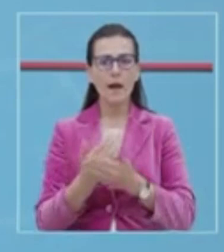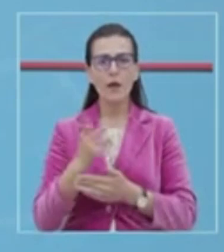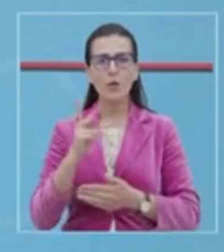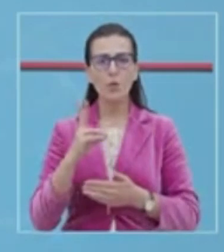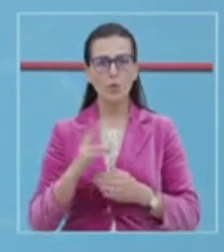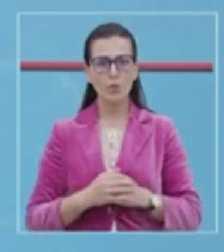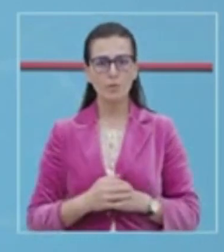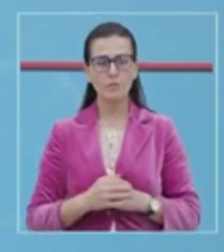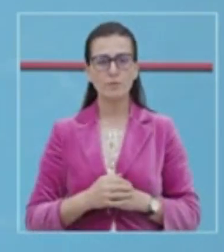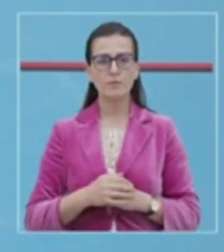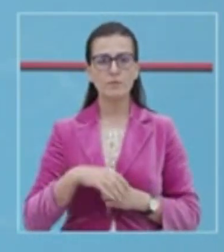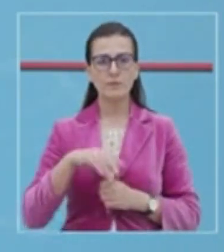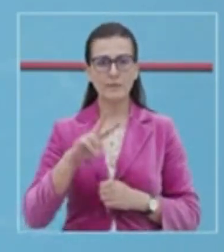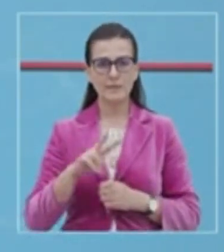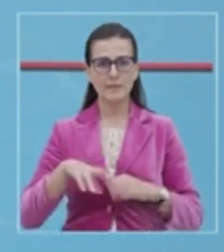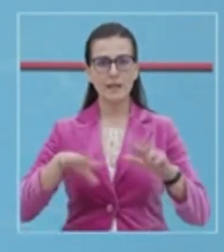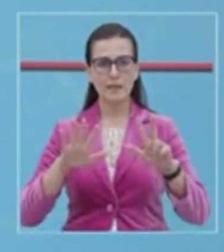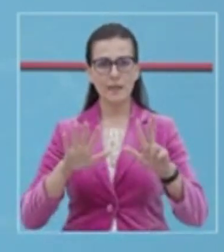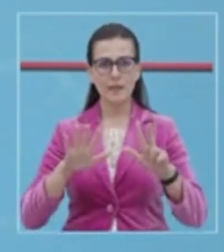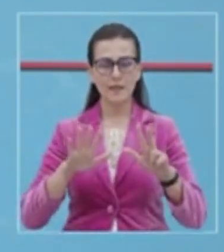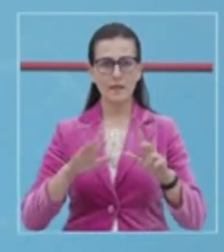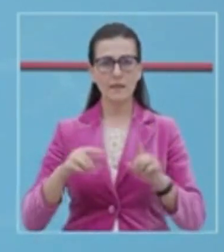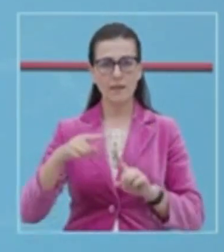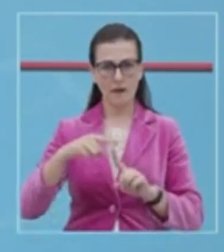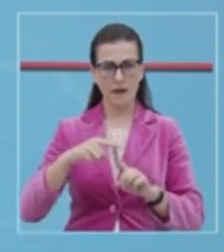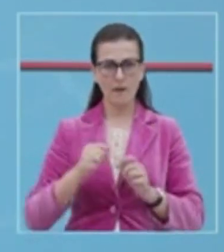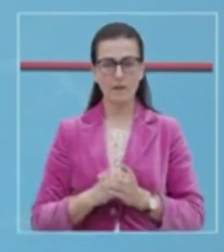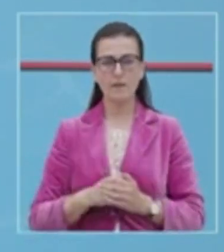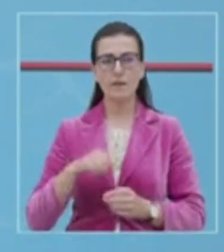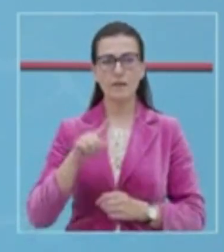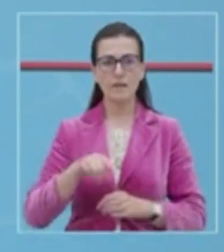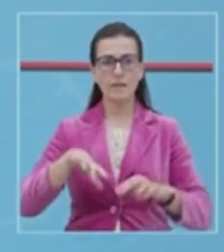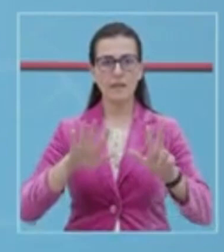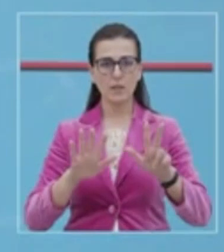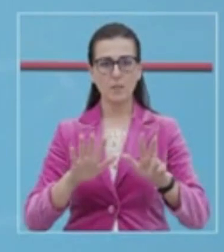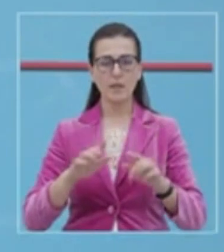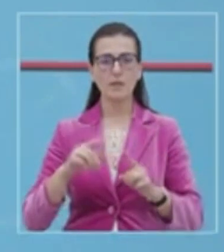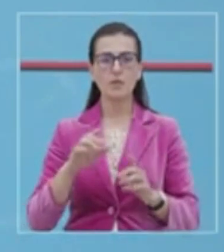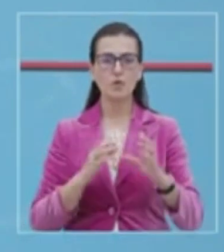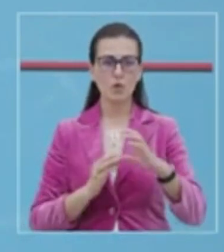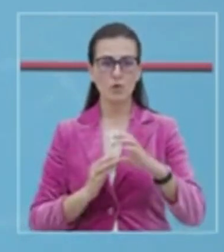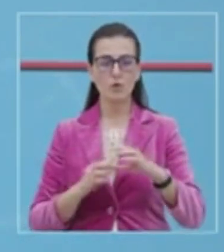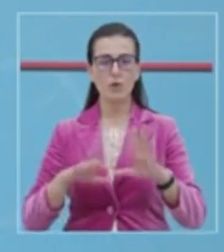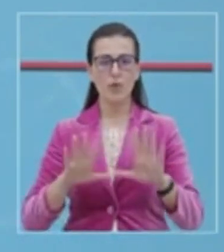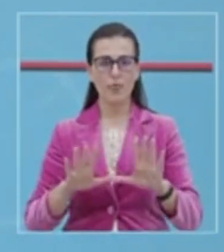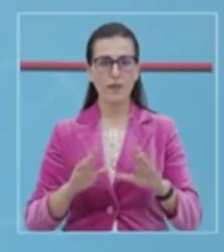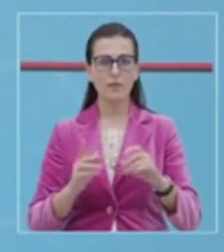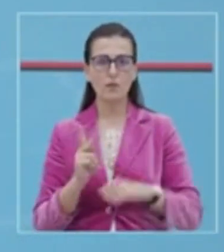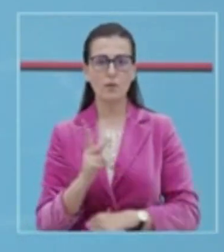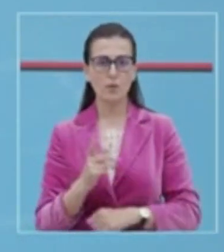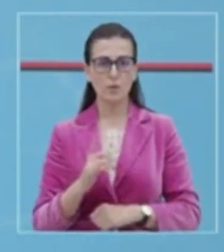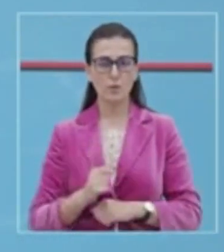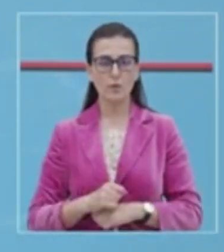pozitiv është si vion, 28 të prejkur në Tiran, 8 mbëdhjet në Shkoder, 10